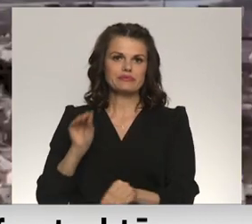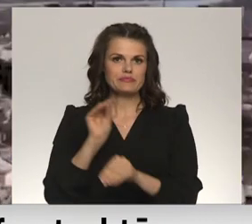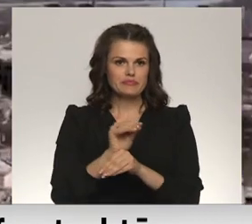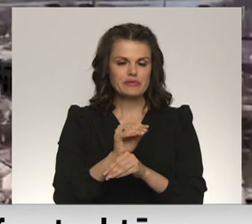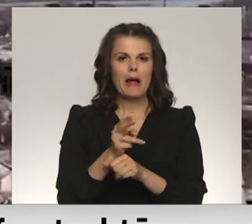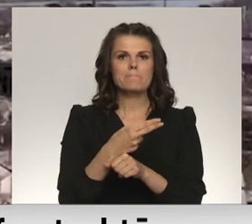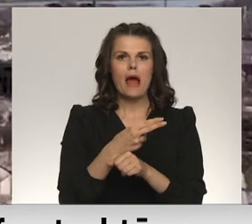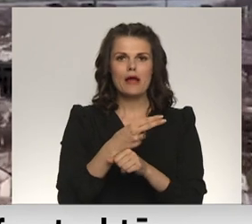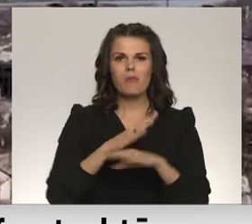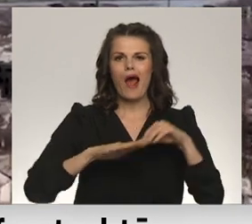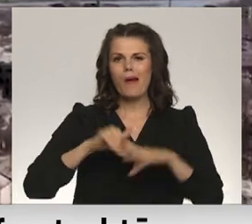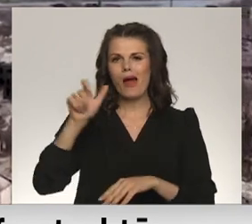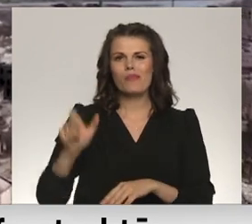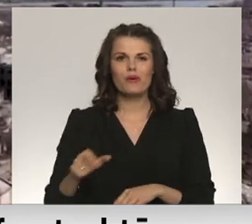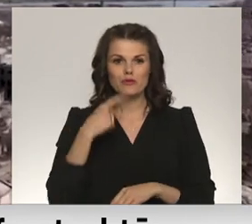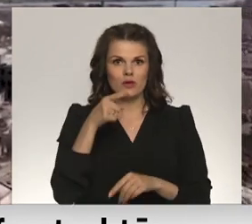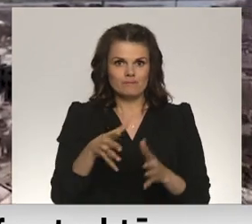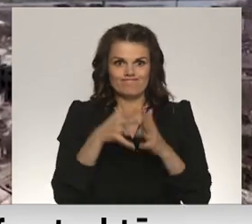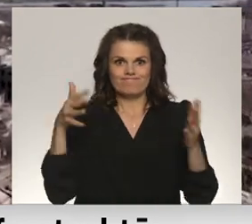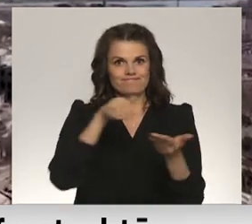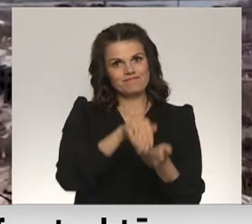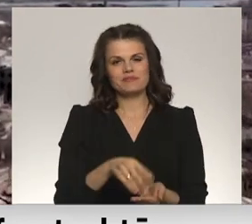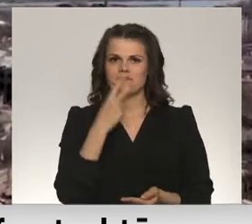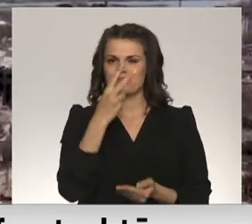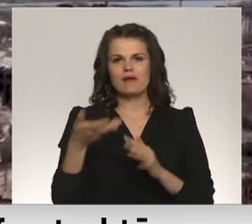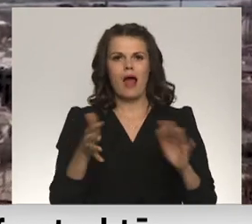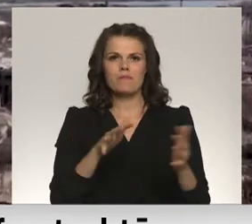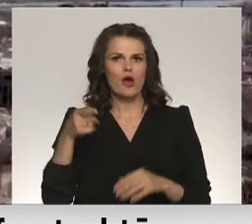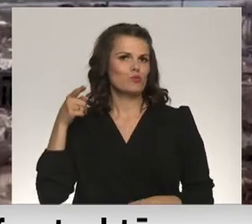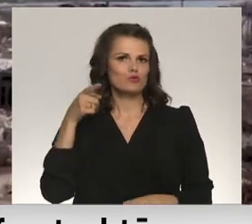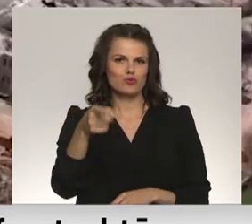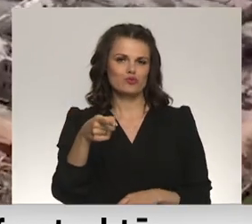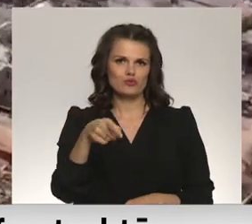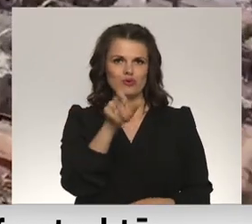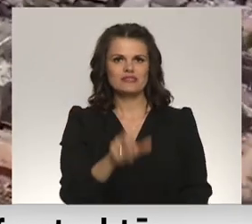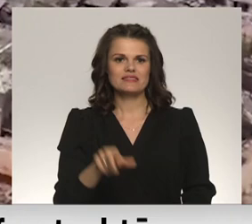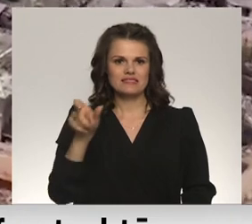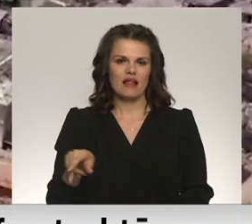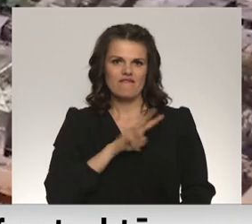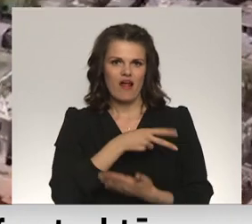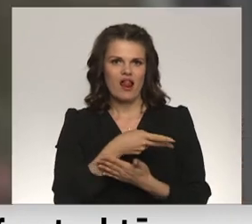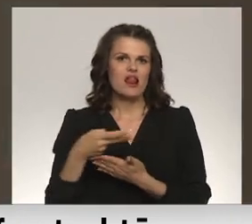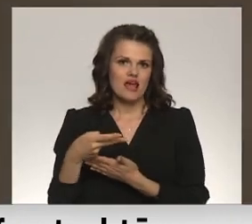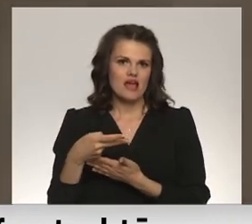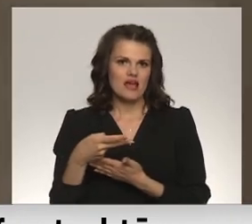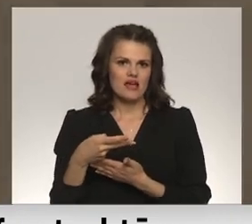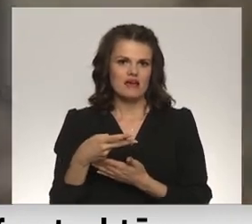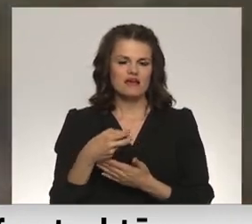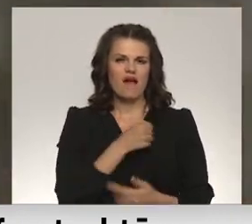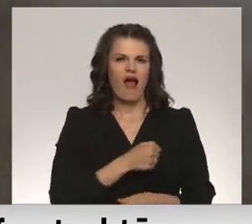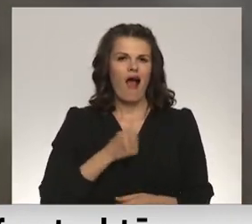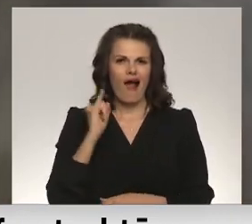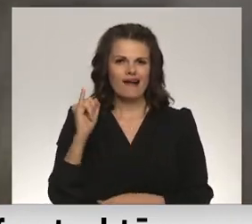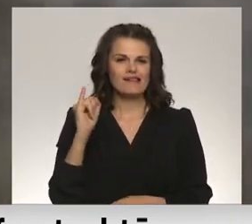amatpersonas apgalvo, ka šāda izmēra kapā varētu būt vismaz tūkstoši Mariupols iedzīvotāju līķu. Agresors